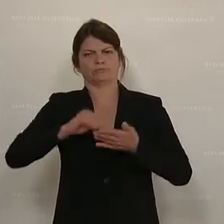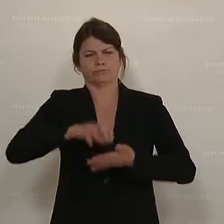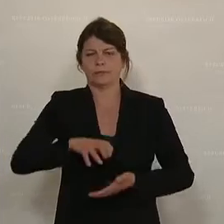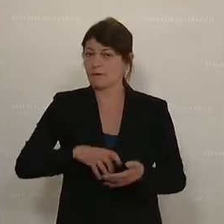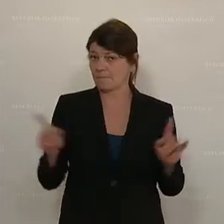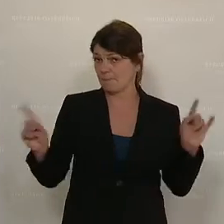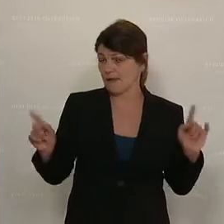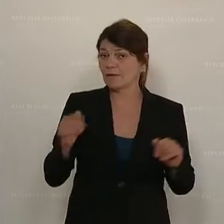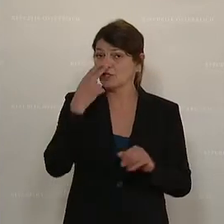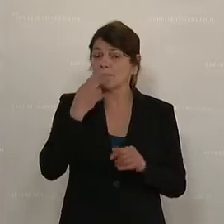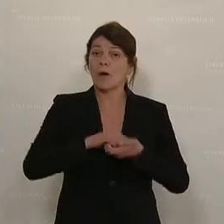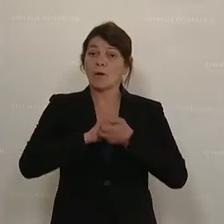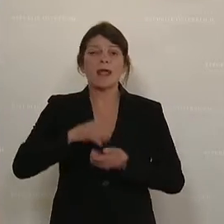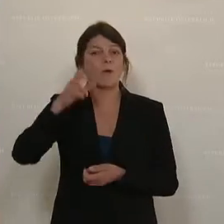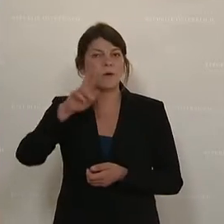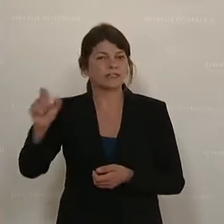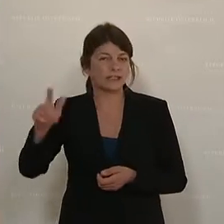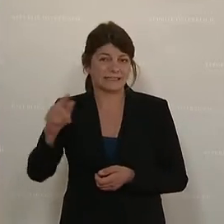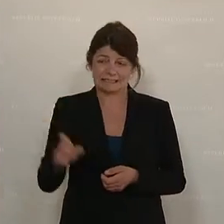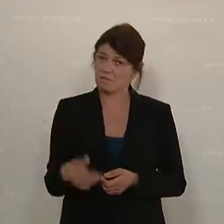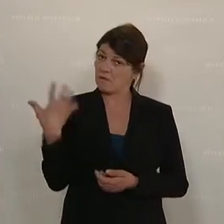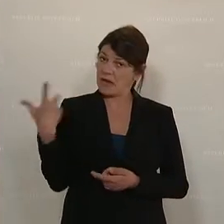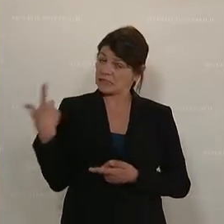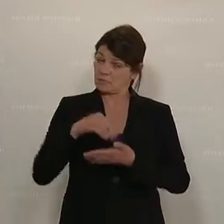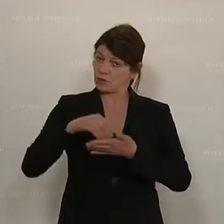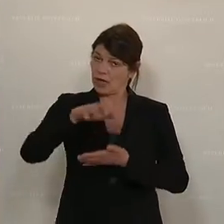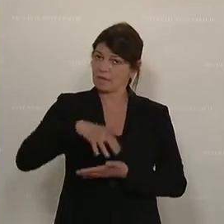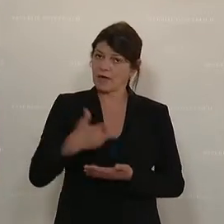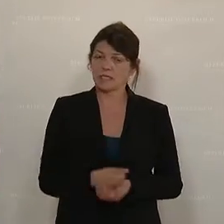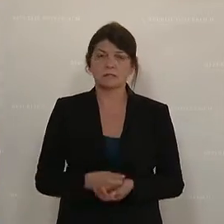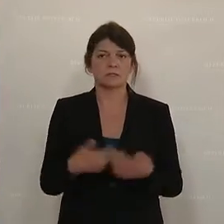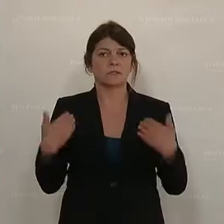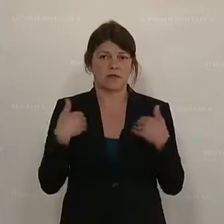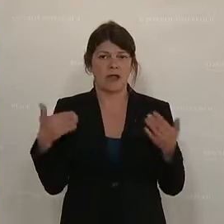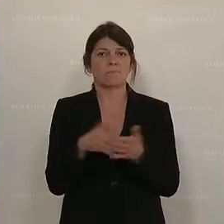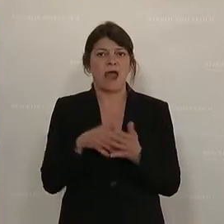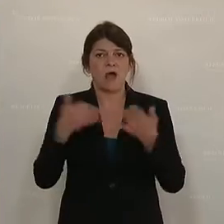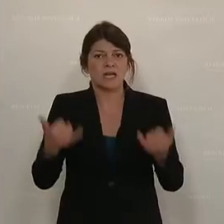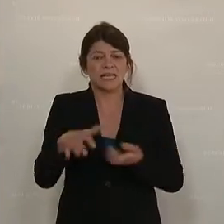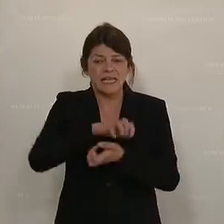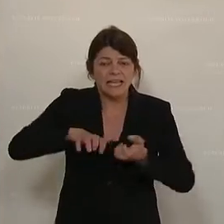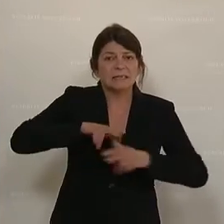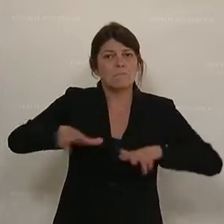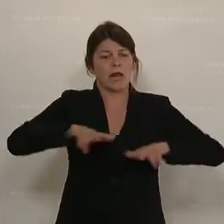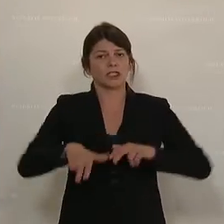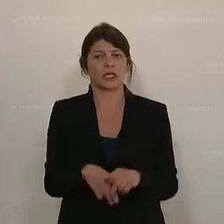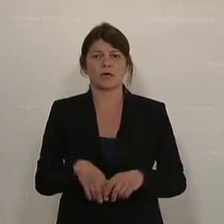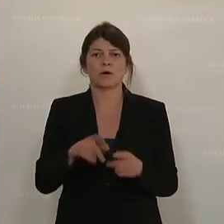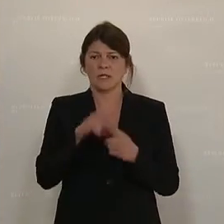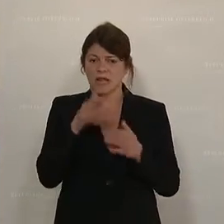wie der Kollege Urschitz dort das kommentiert. Wir brauchen jetzt Krisenmanager, nicht